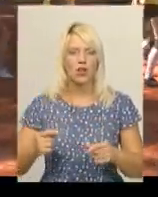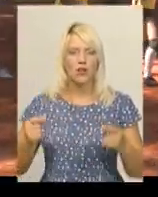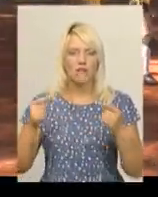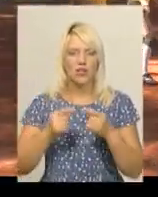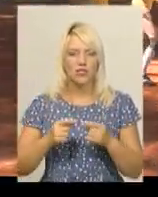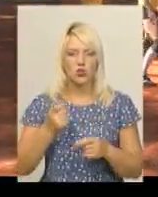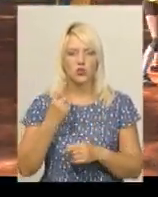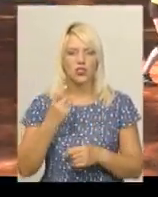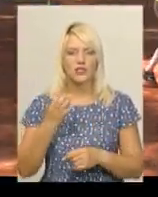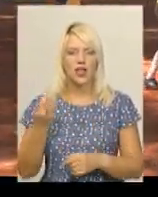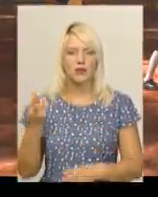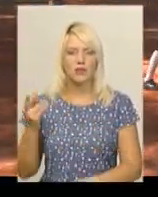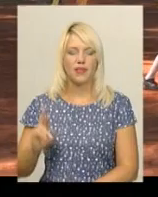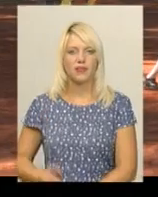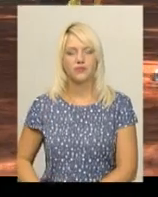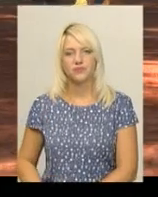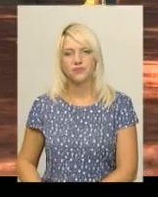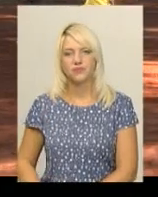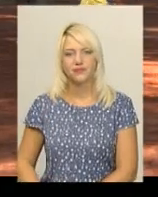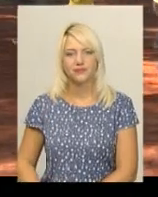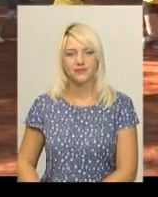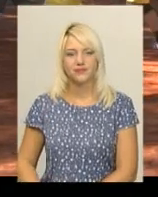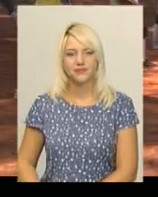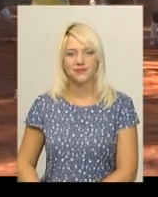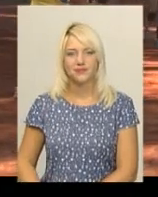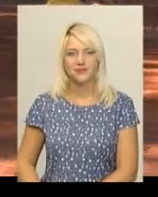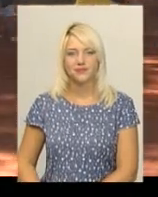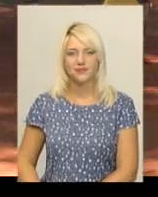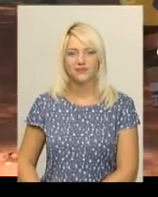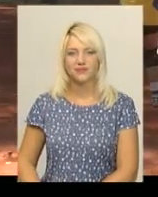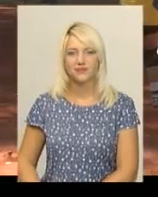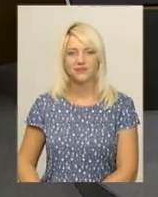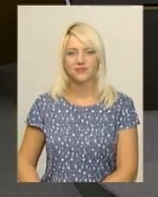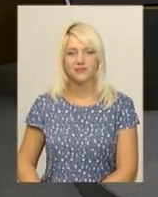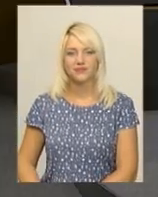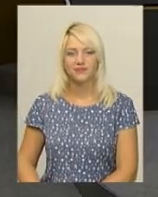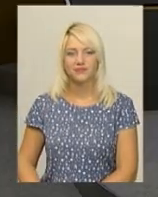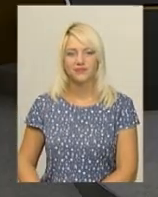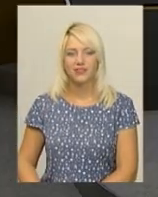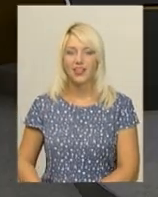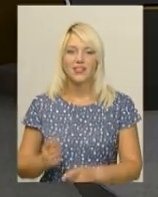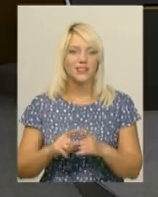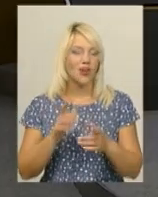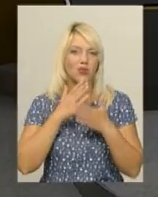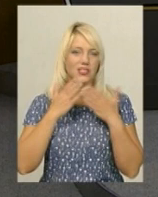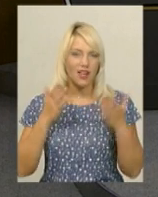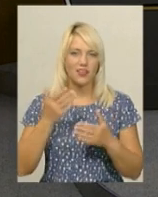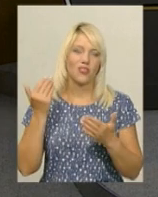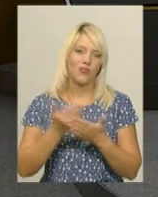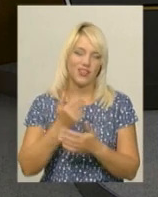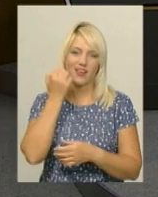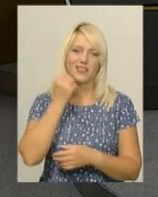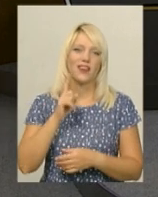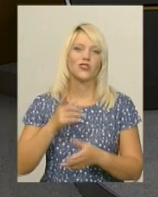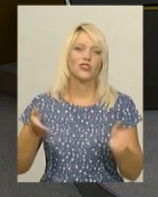серпня. Ярослава Антошевська, Іван Мовчан. Новини Поділля Центр. Це остання новина випуску.